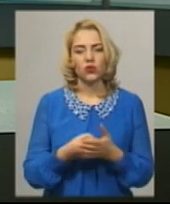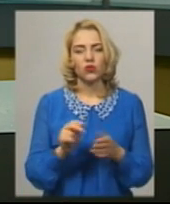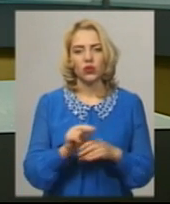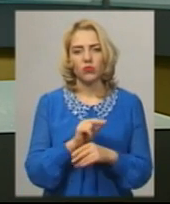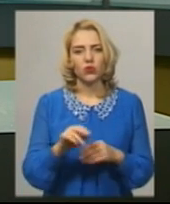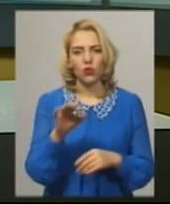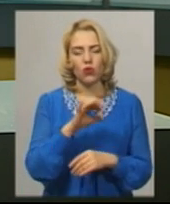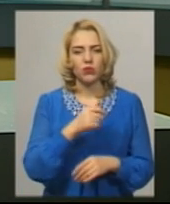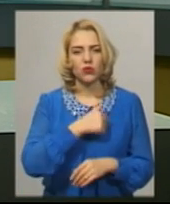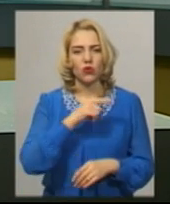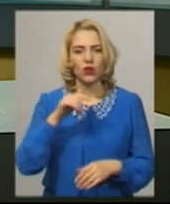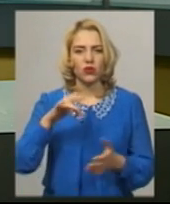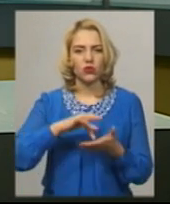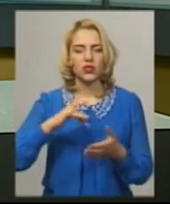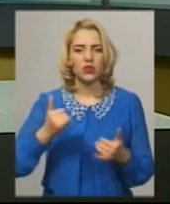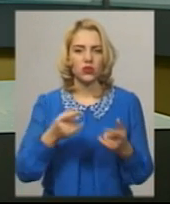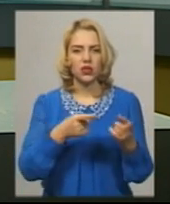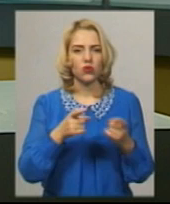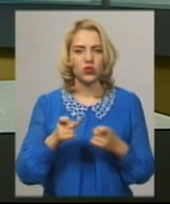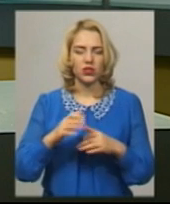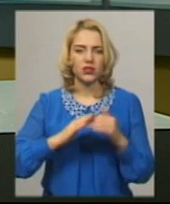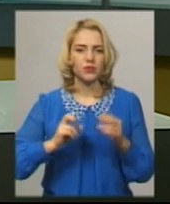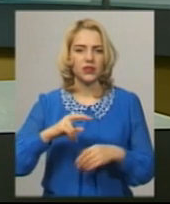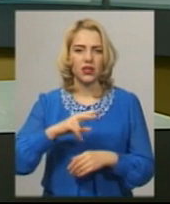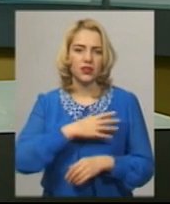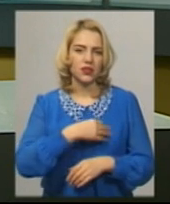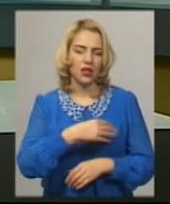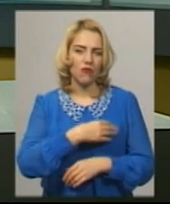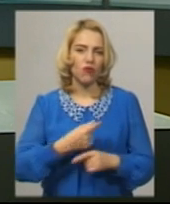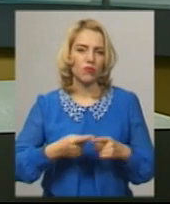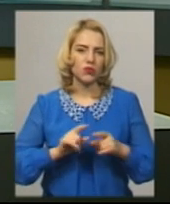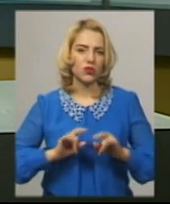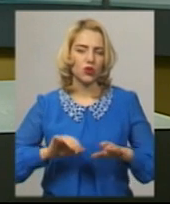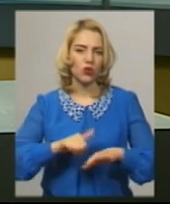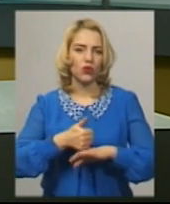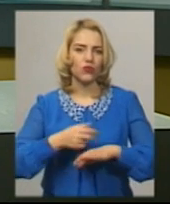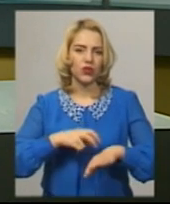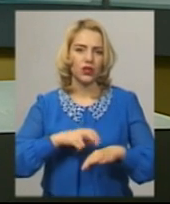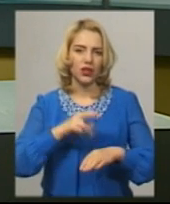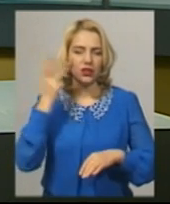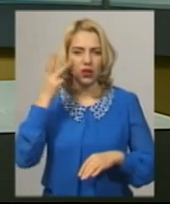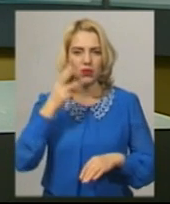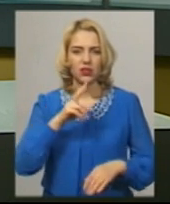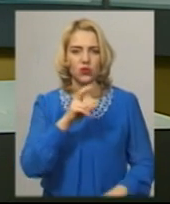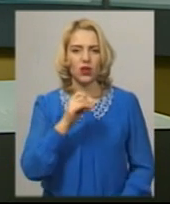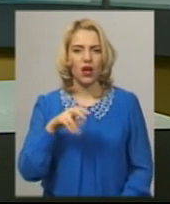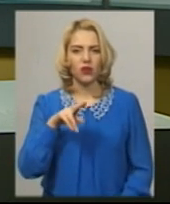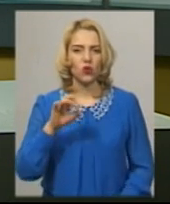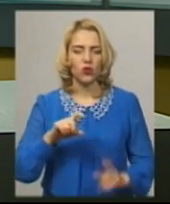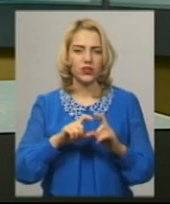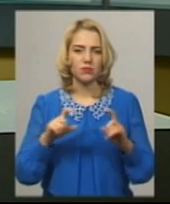До ремонту обласного кардіоцентру сьогодні залучили спеціалістів зі Львова. Про це розповів головний лікар Хмельницького обласного